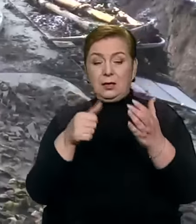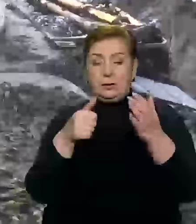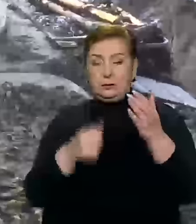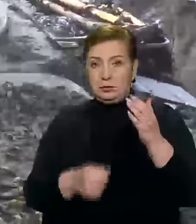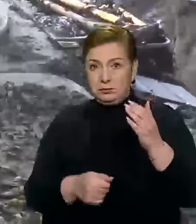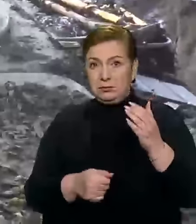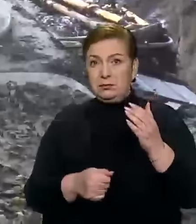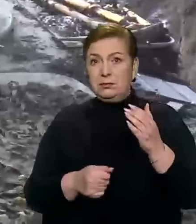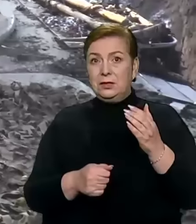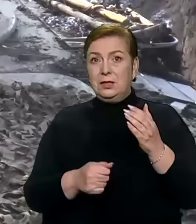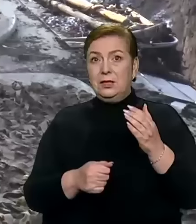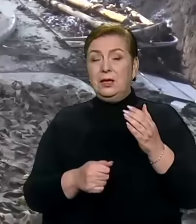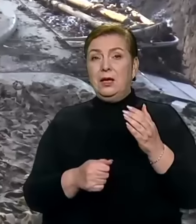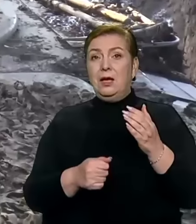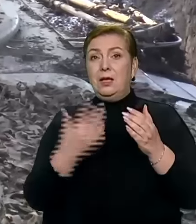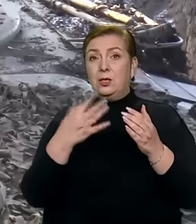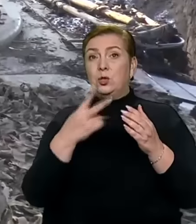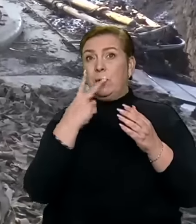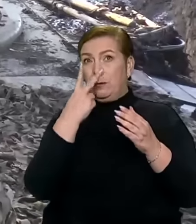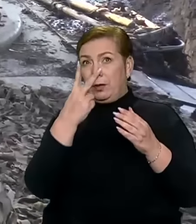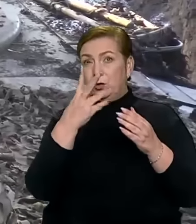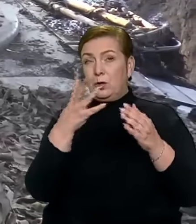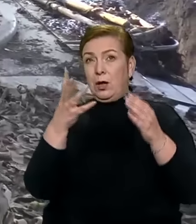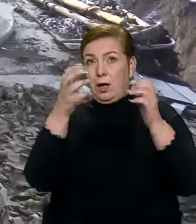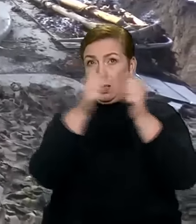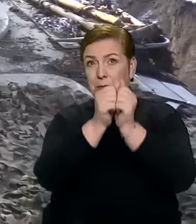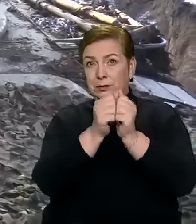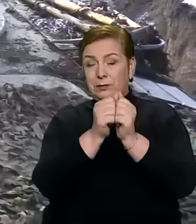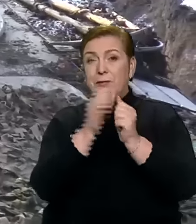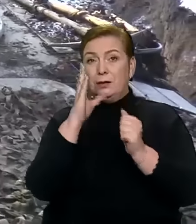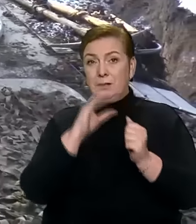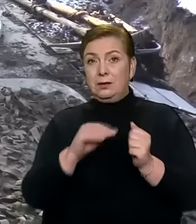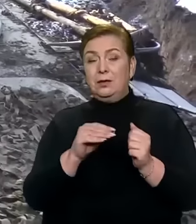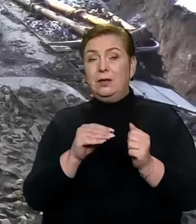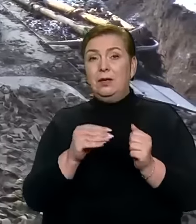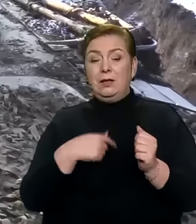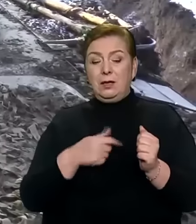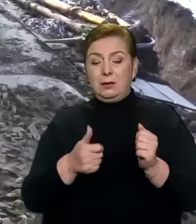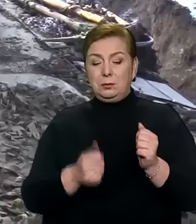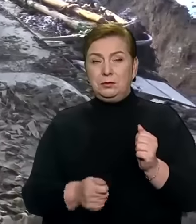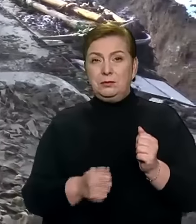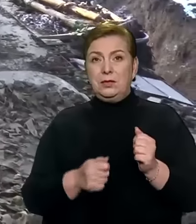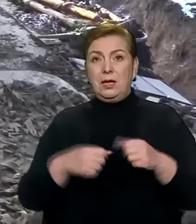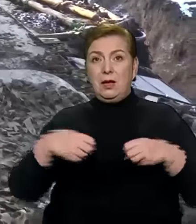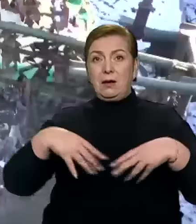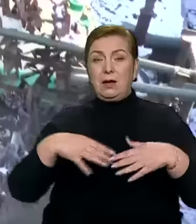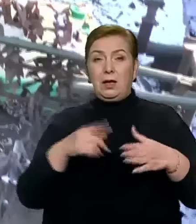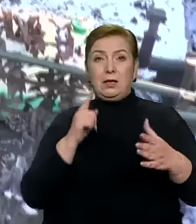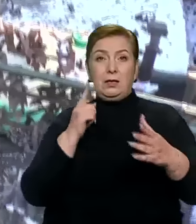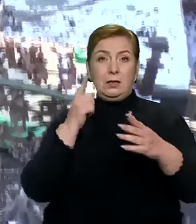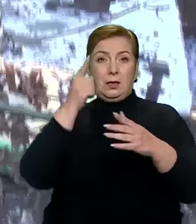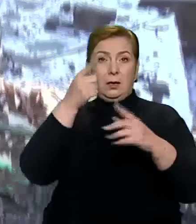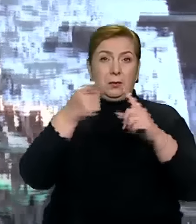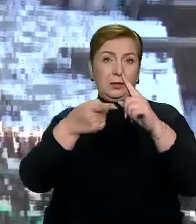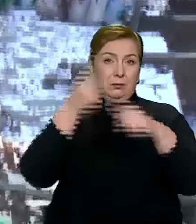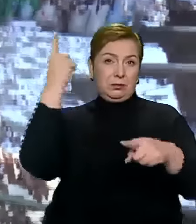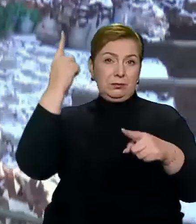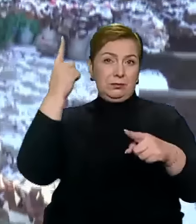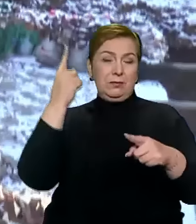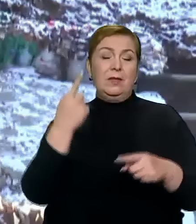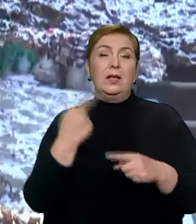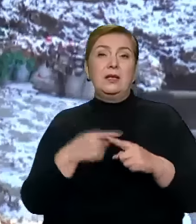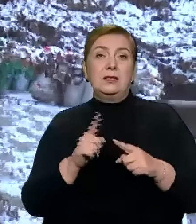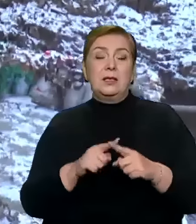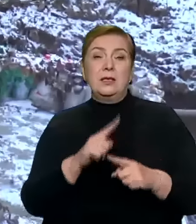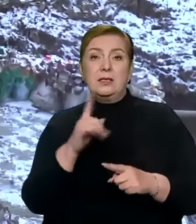якщо є захоплення, то нажмаю до другого упора, пуск, ракета вилітає і впадаю в цілі. Цей зенітно-ракетний